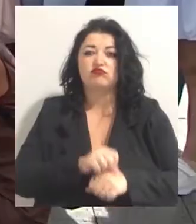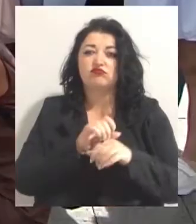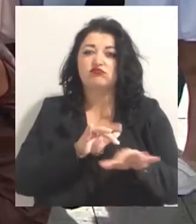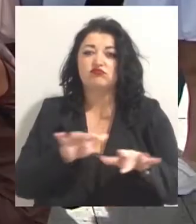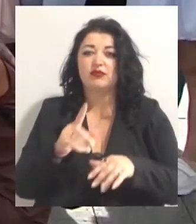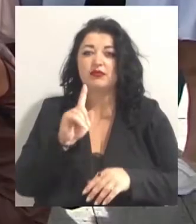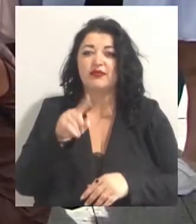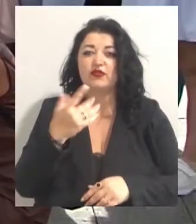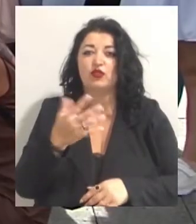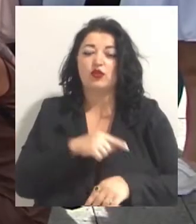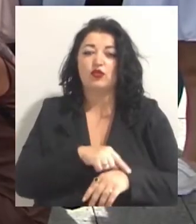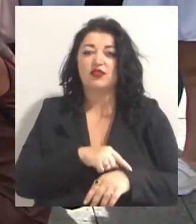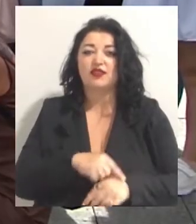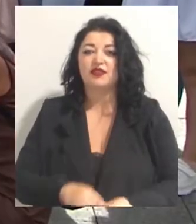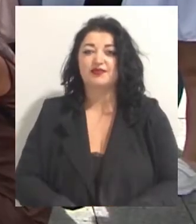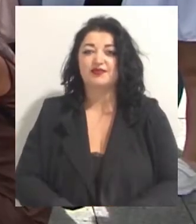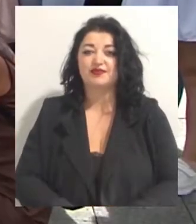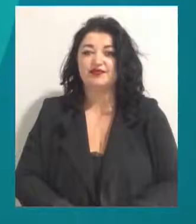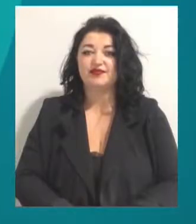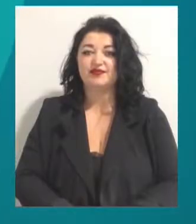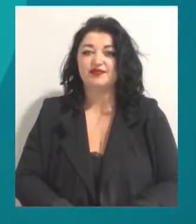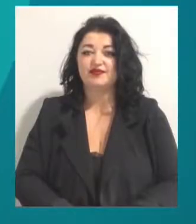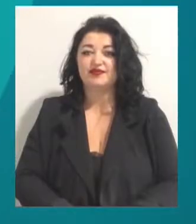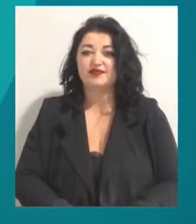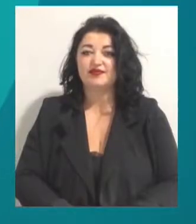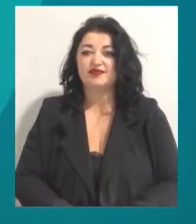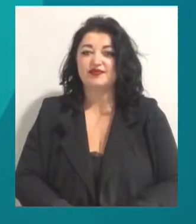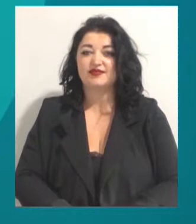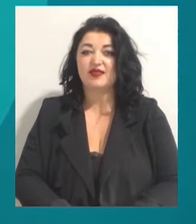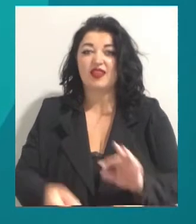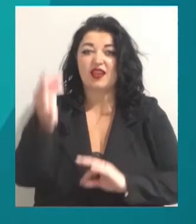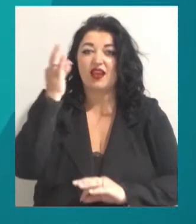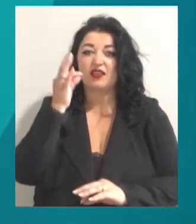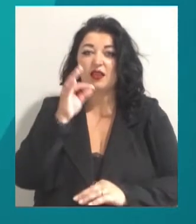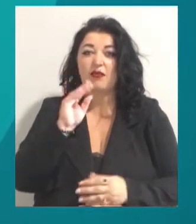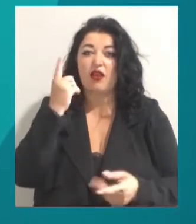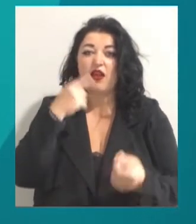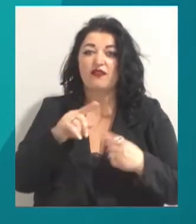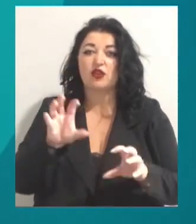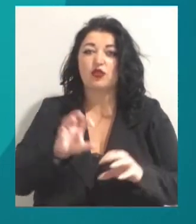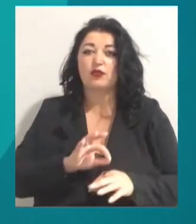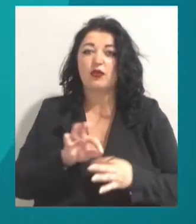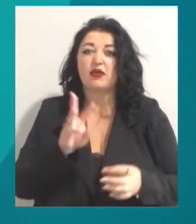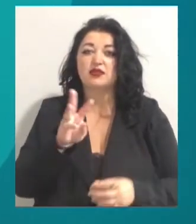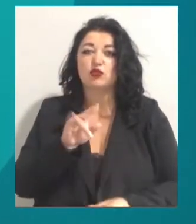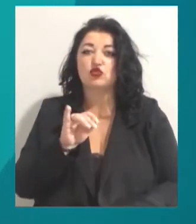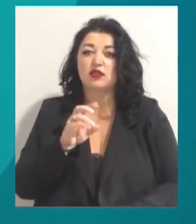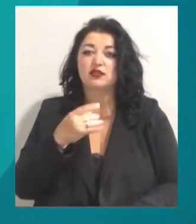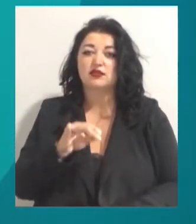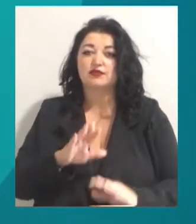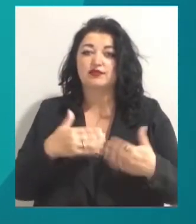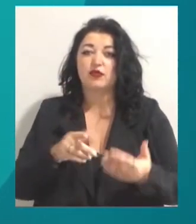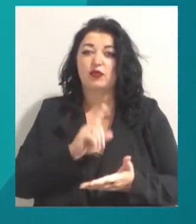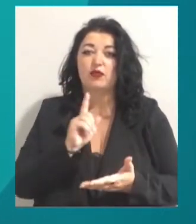Сергій Коняхін, новини на Суспільному, Одеса. Нагадаємо, автор законопроєкту Максим Бужанський пропонує перенести обов